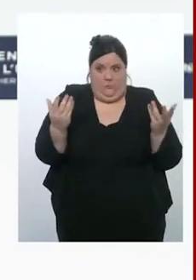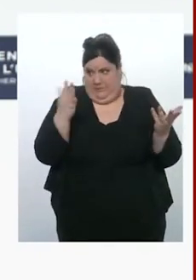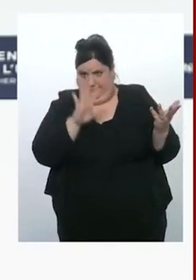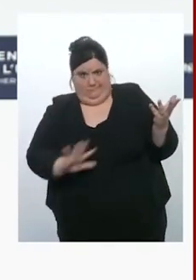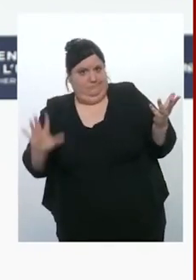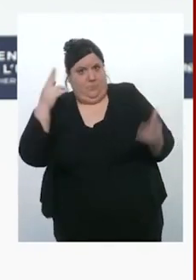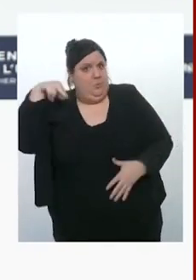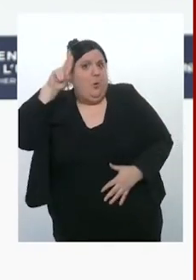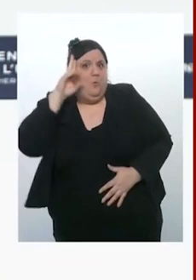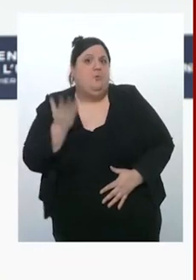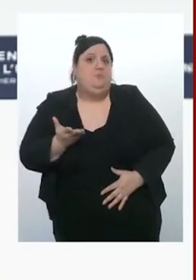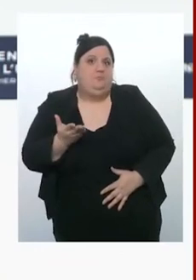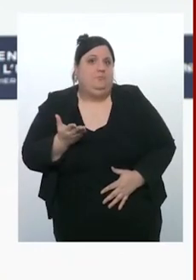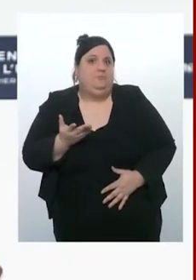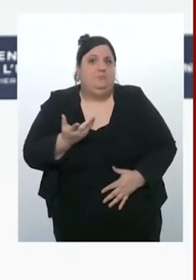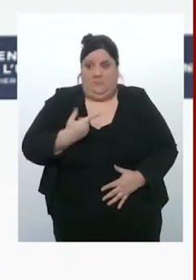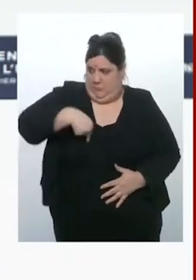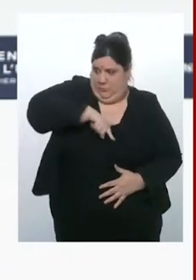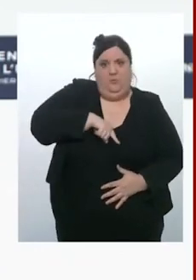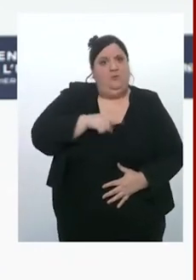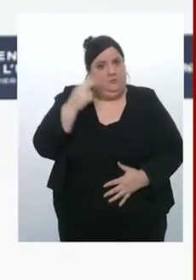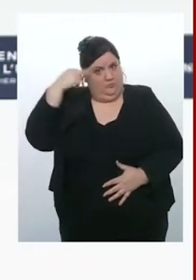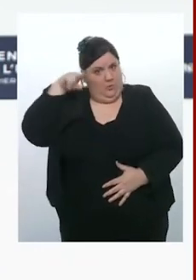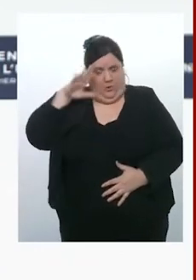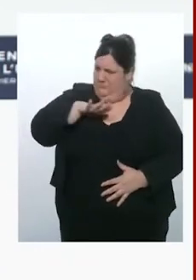stratégique que j'évoque et de ce que je dis depuis sept ans.